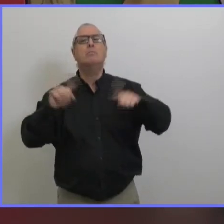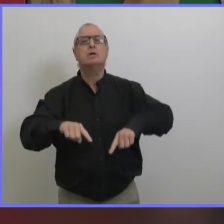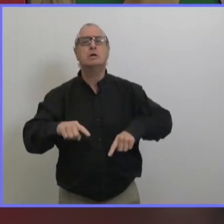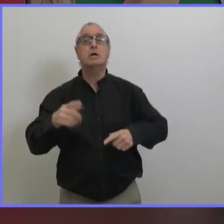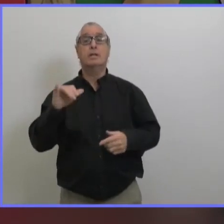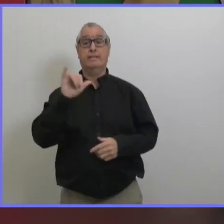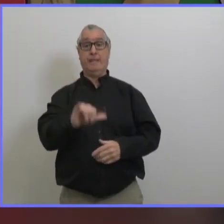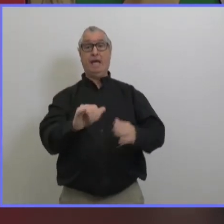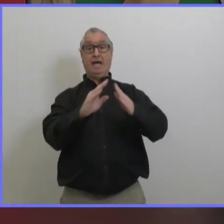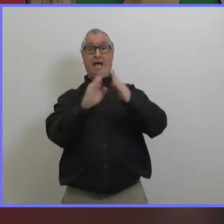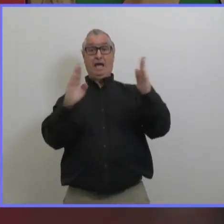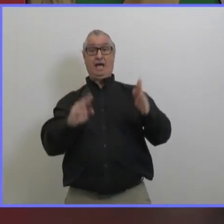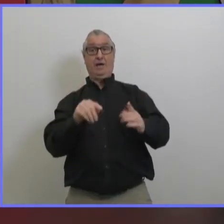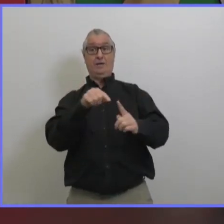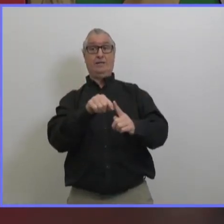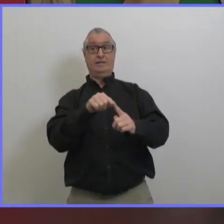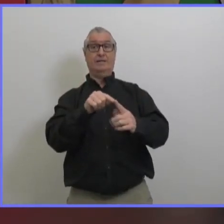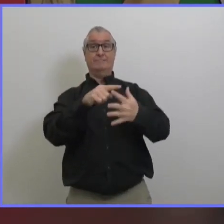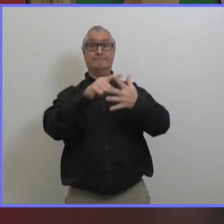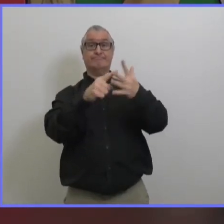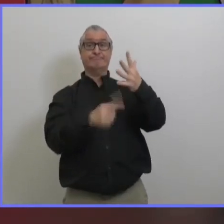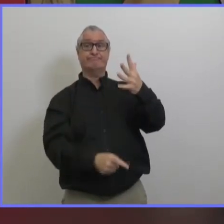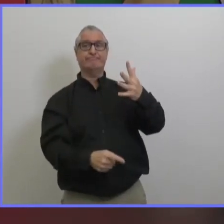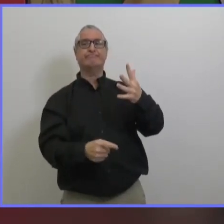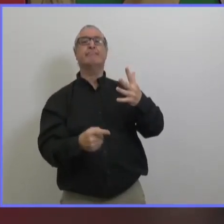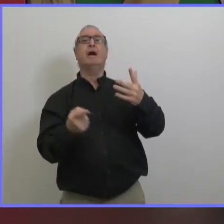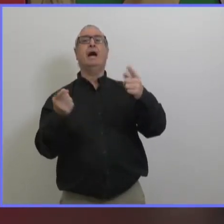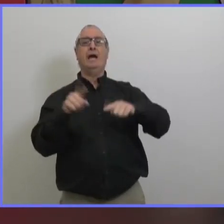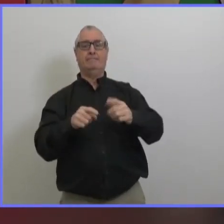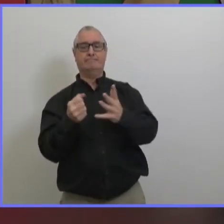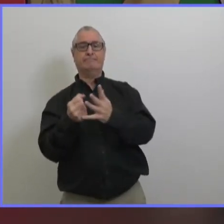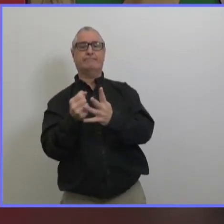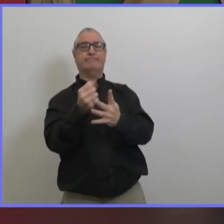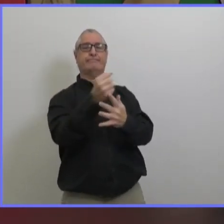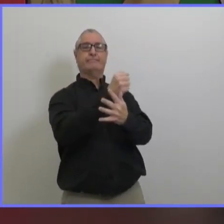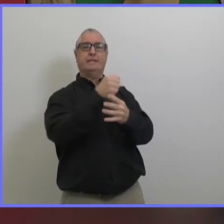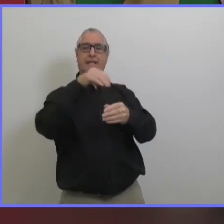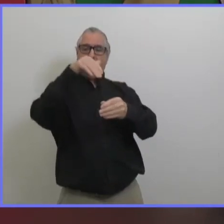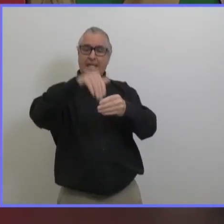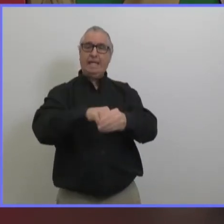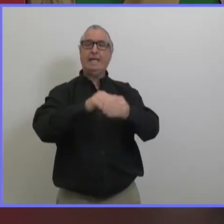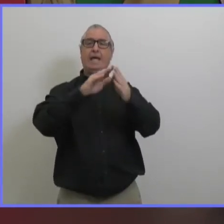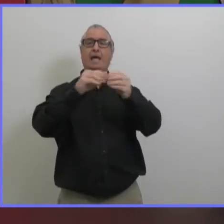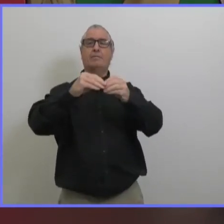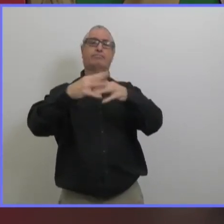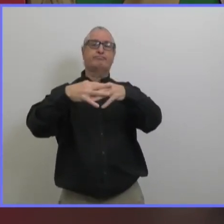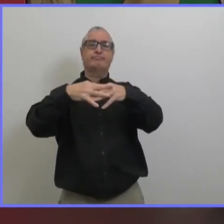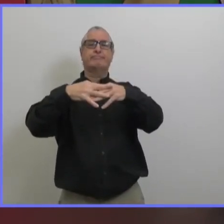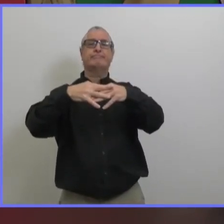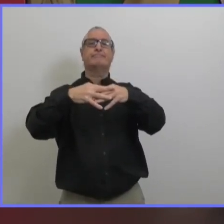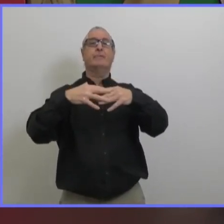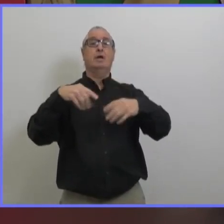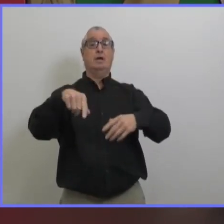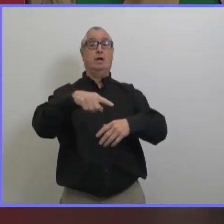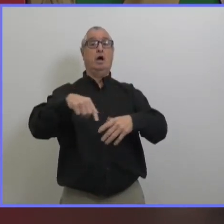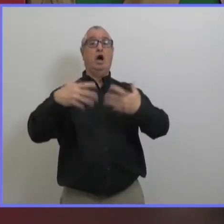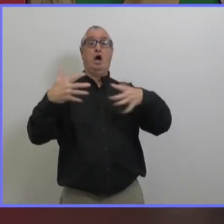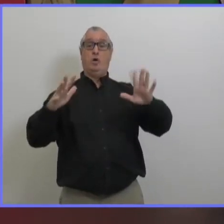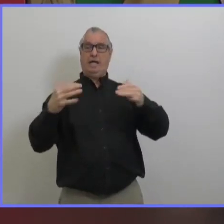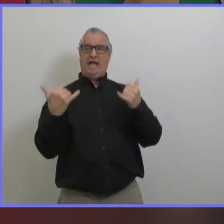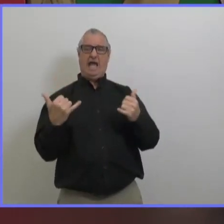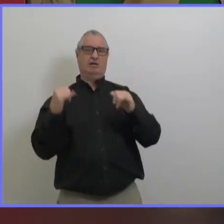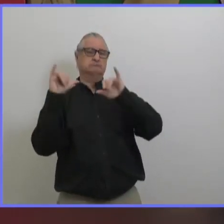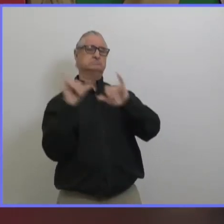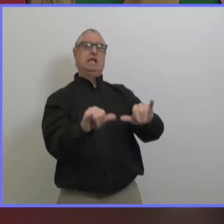alors docteur au sein alors ça fait longtemps qu'on n pas vu la santé sud comme étant la